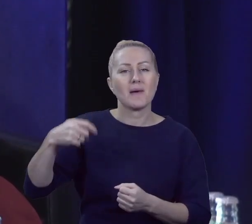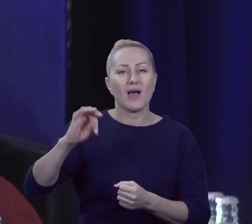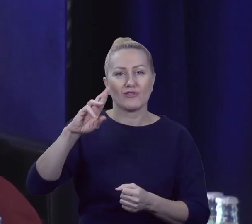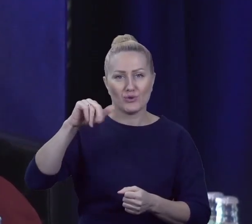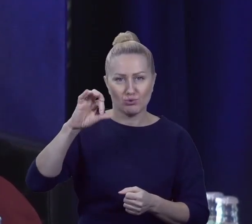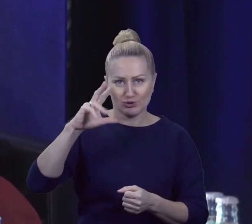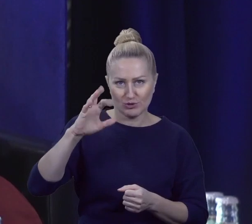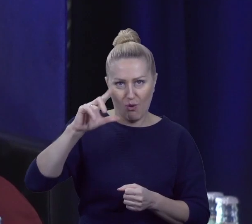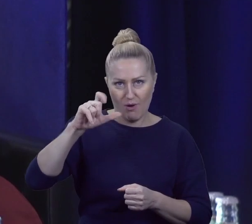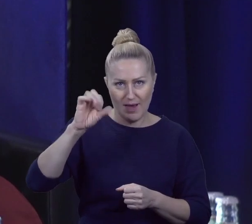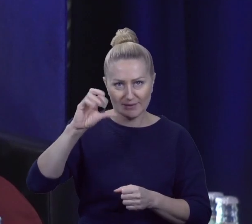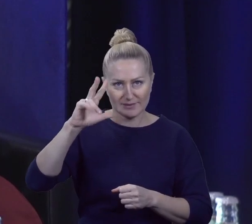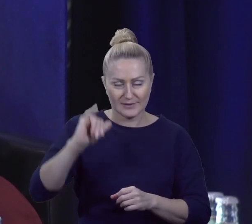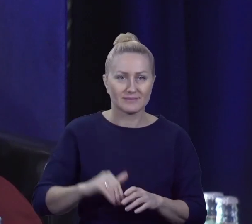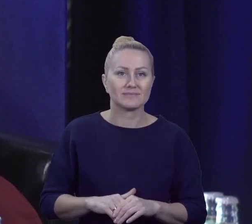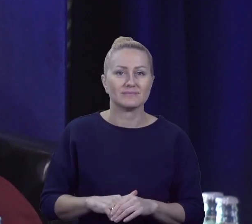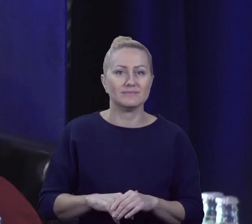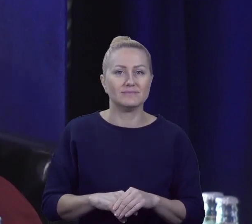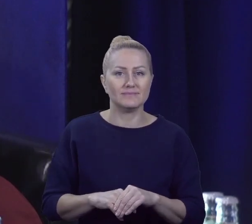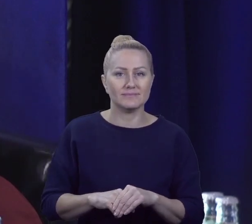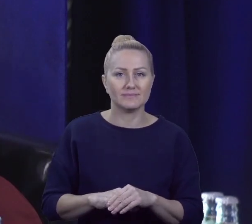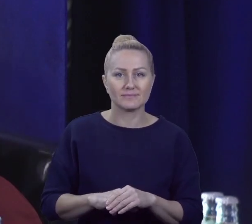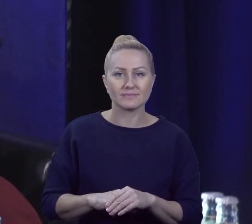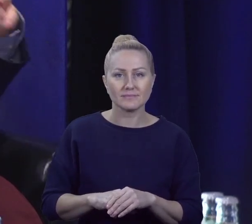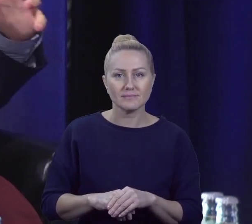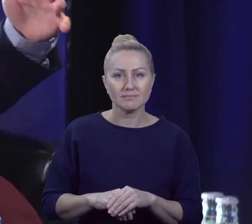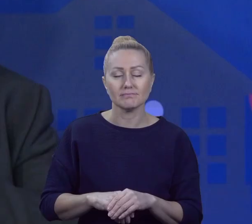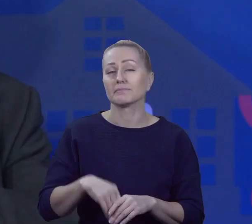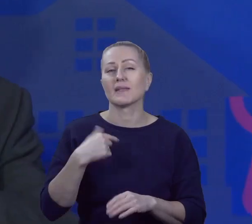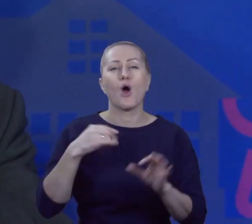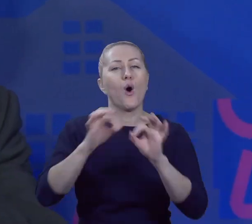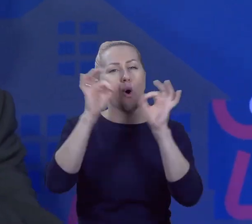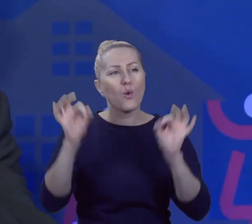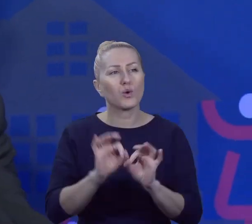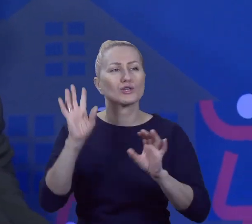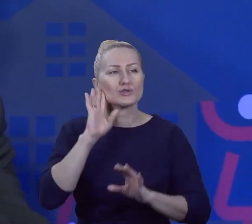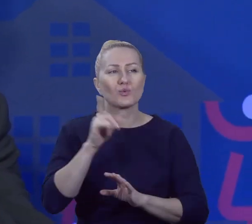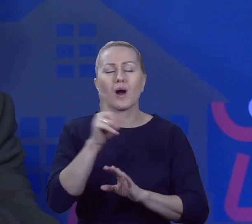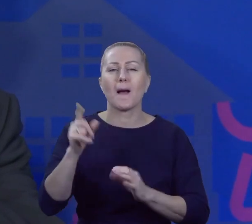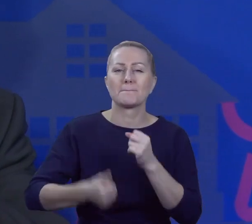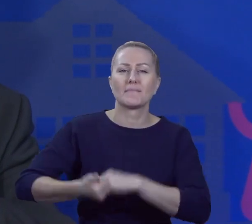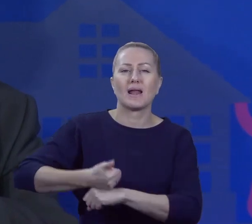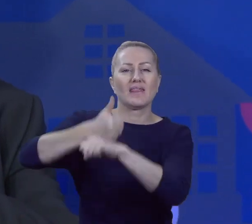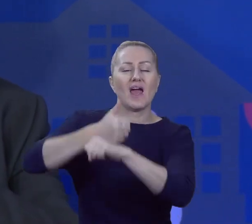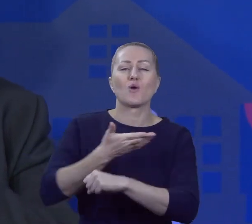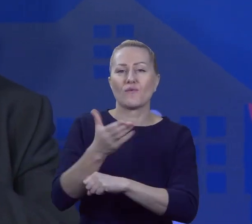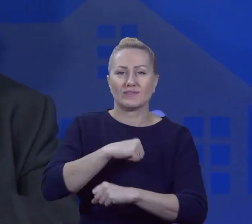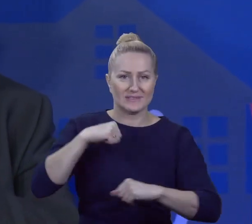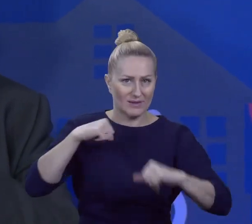pytanie. Generalnie jak słucham czasem liderów samorządowych, oni lubią przywoływać właśnie